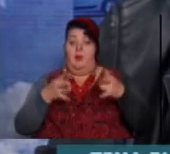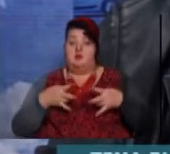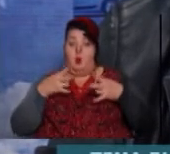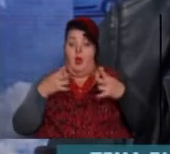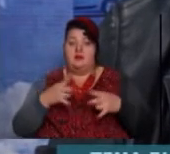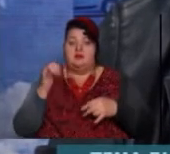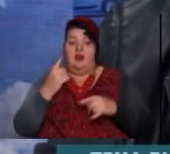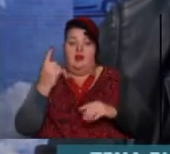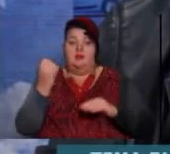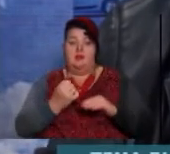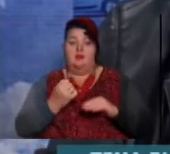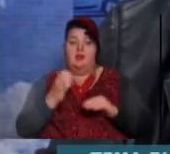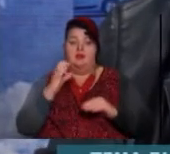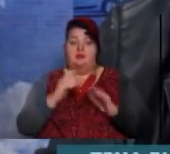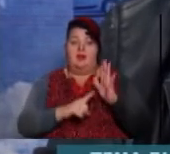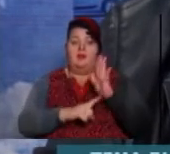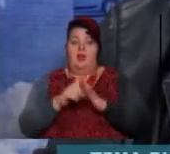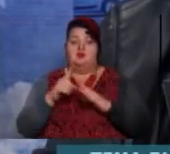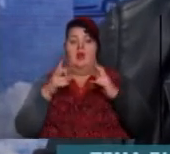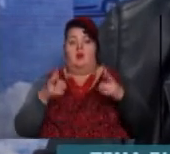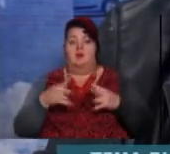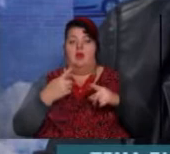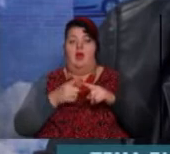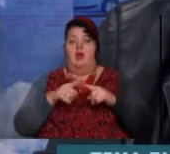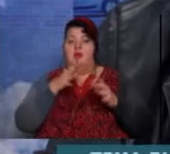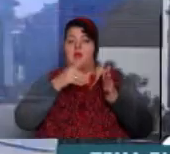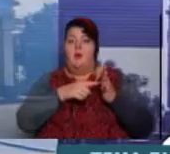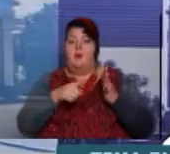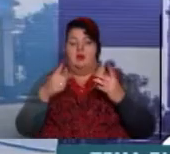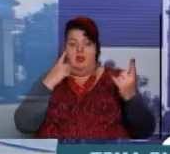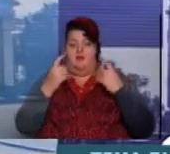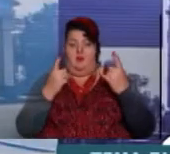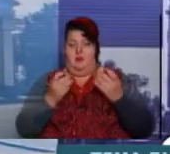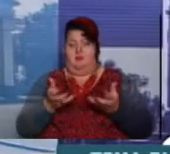неделю з початку менструації. Цей період, він не інформативний.